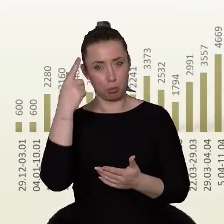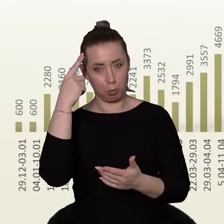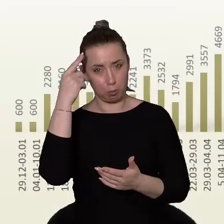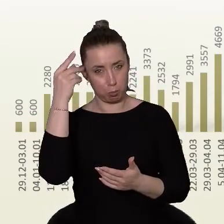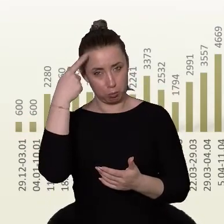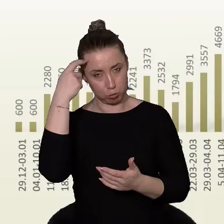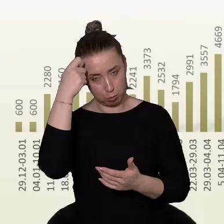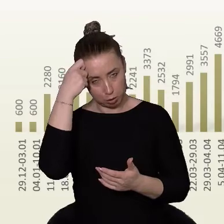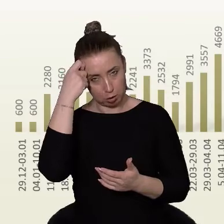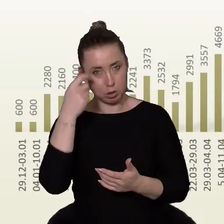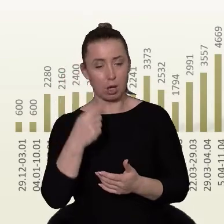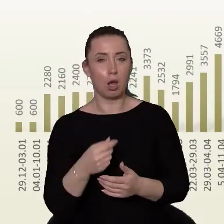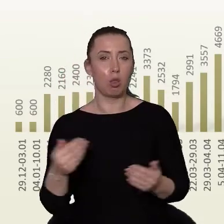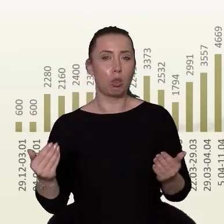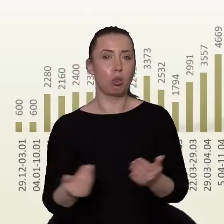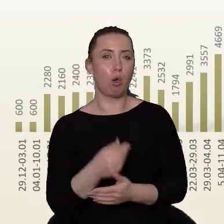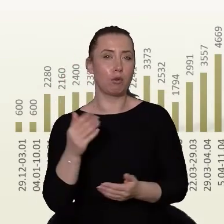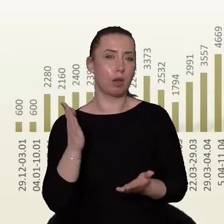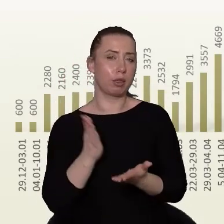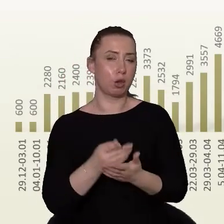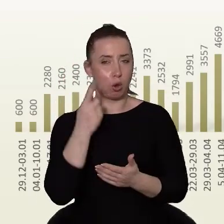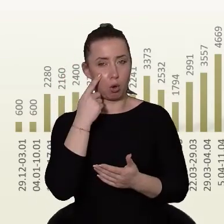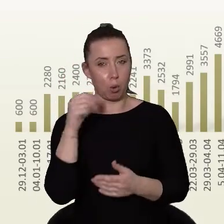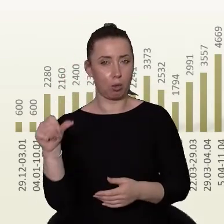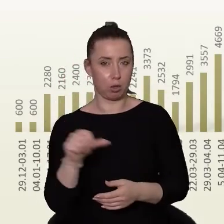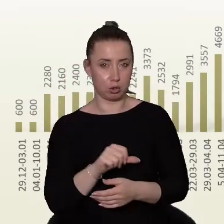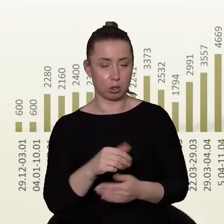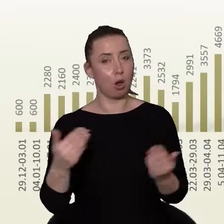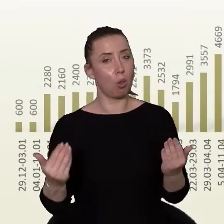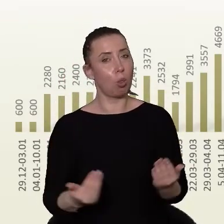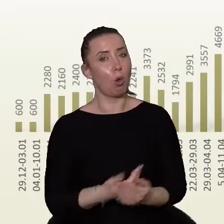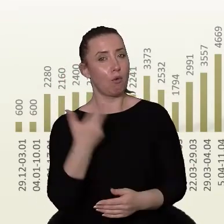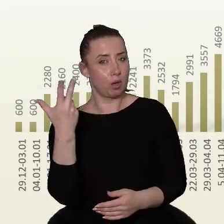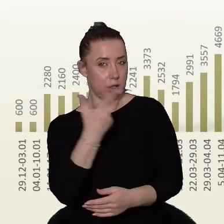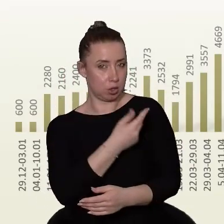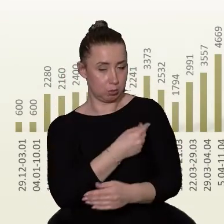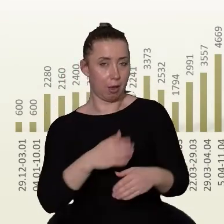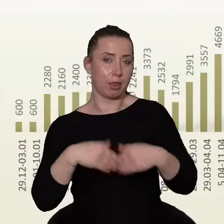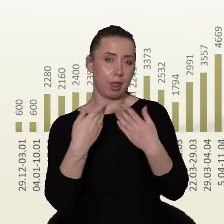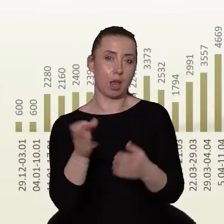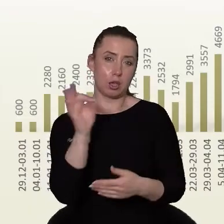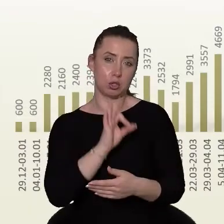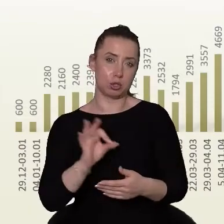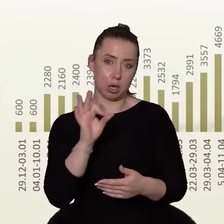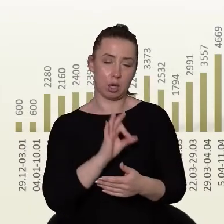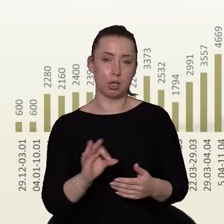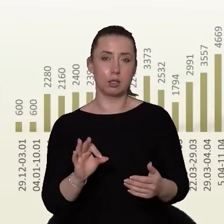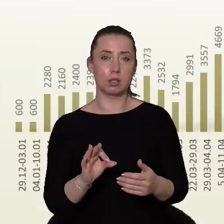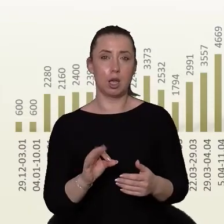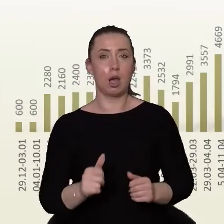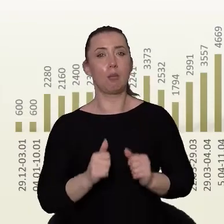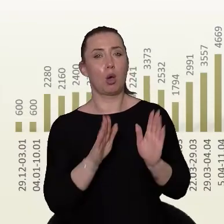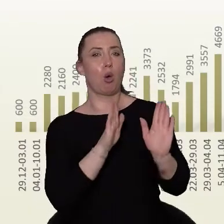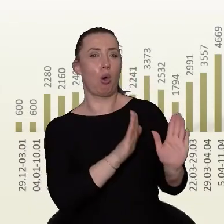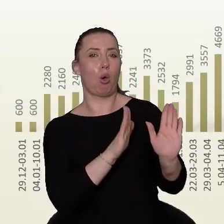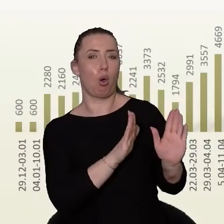osób. A te nowe zaszczepienia dają wielką szansę i nadzieję na ochronę